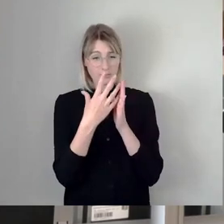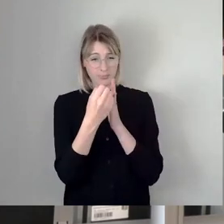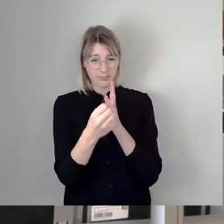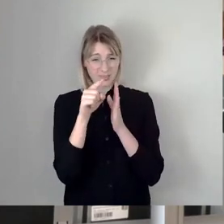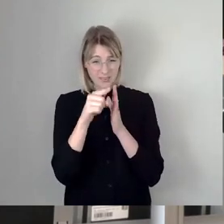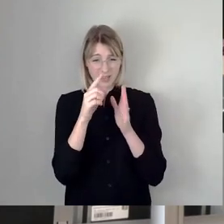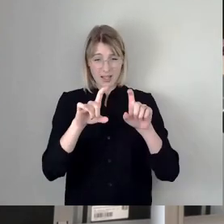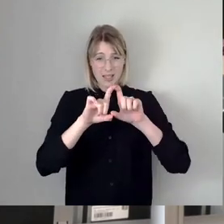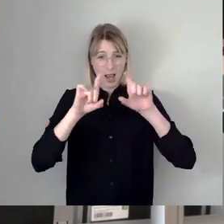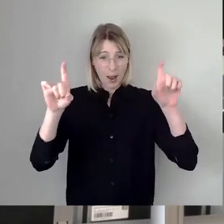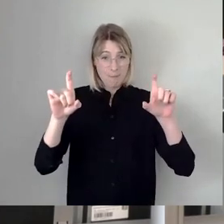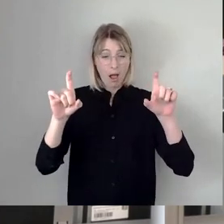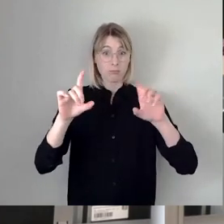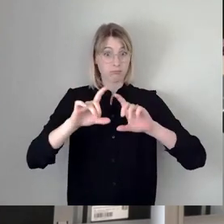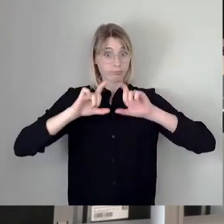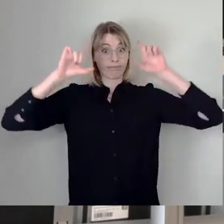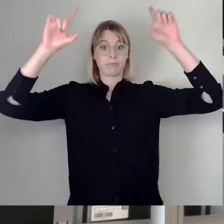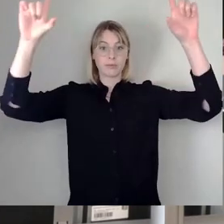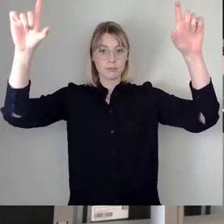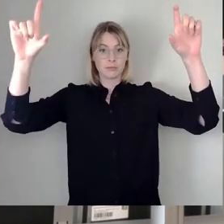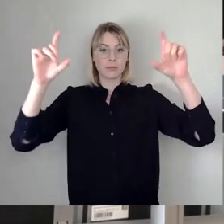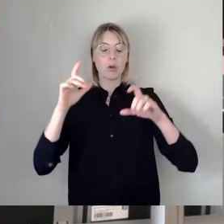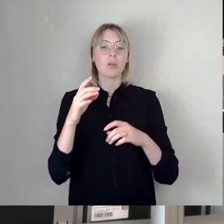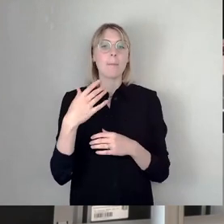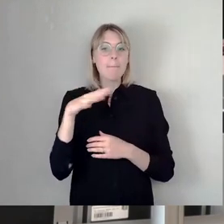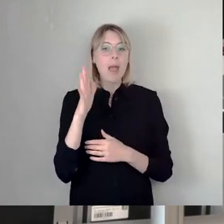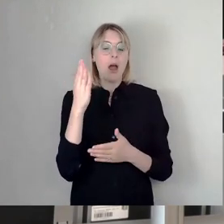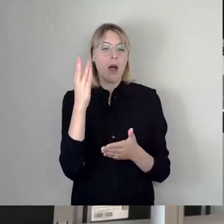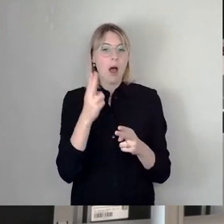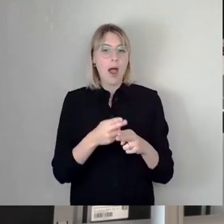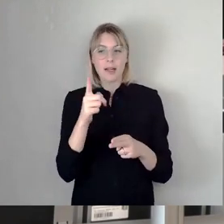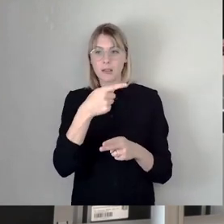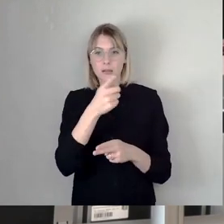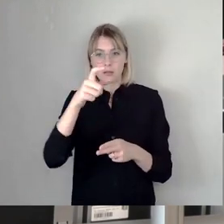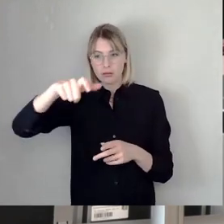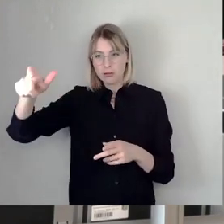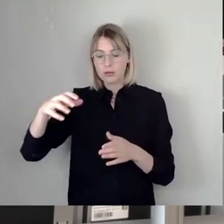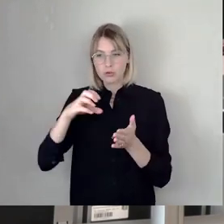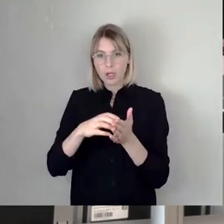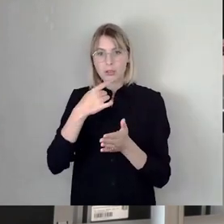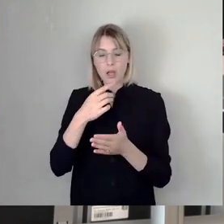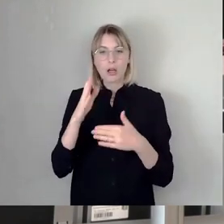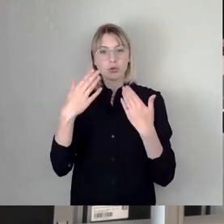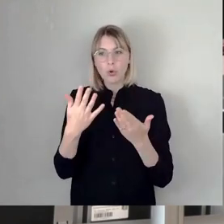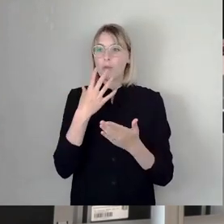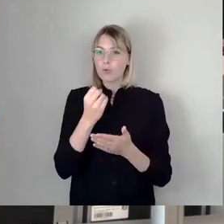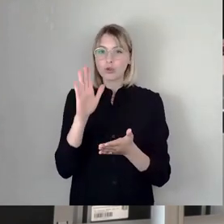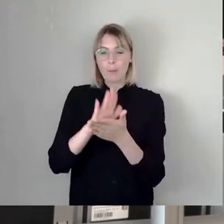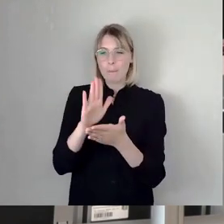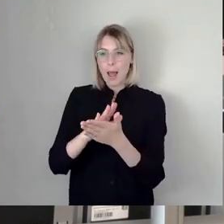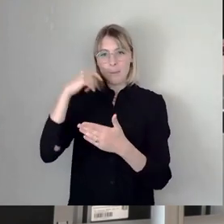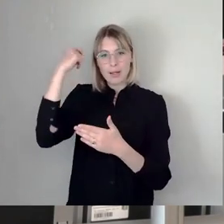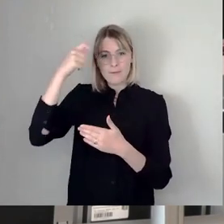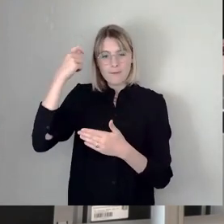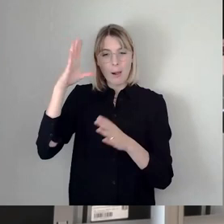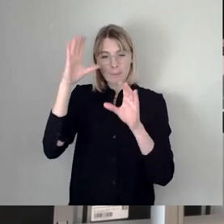schlägt und natürlich eine übergroße Mehrheit in unserer Stadt sagt, wir wollen die Filmnächte so wie sie jetzt sind, was tut ihr da eigentlich?